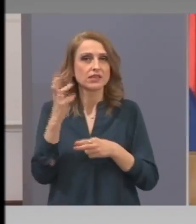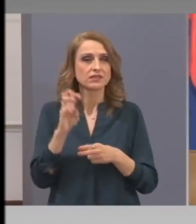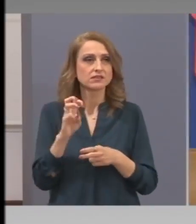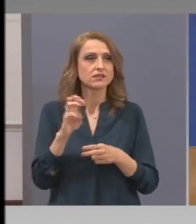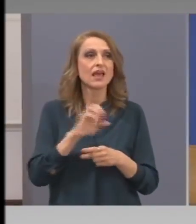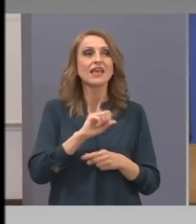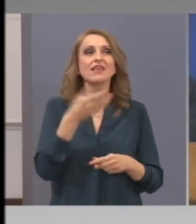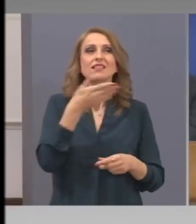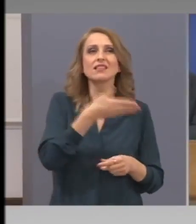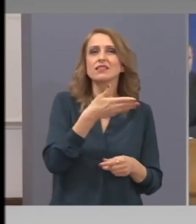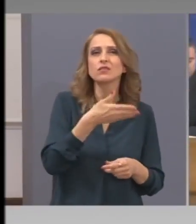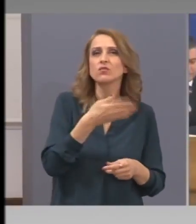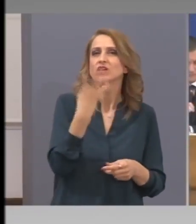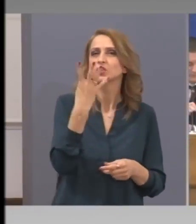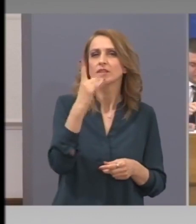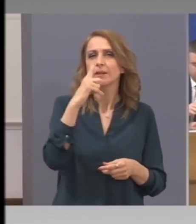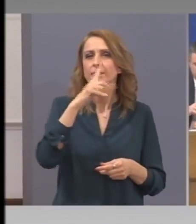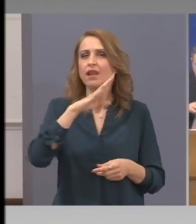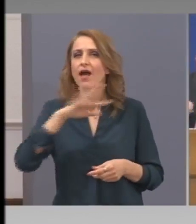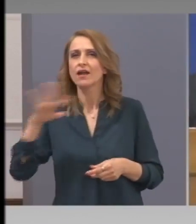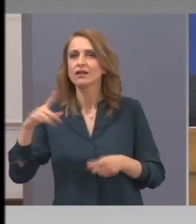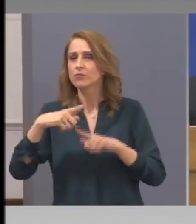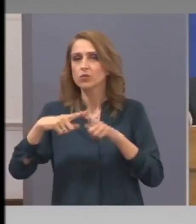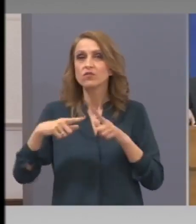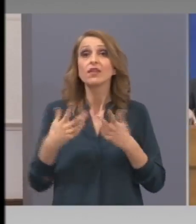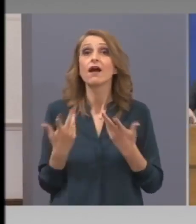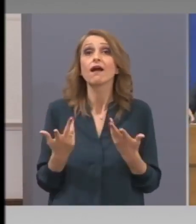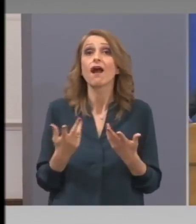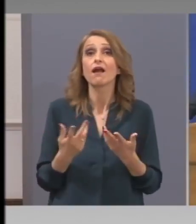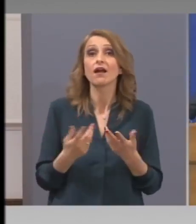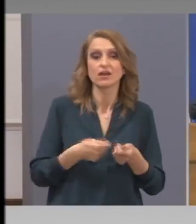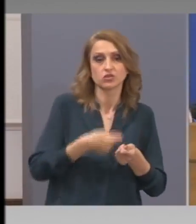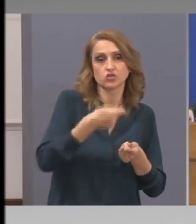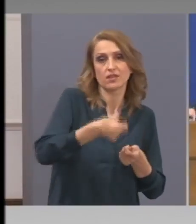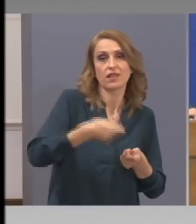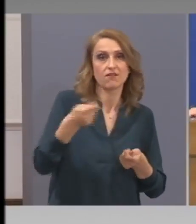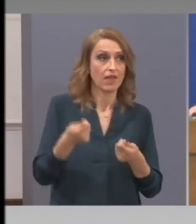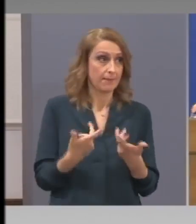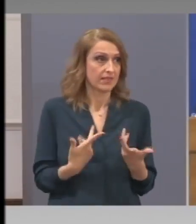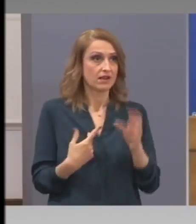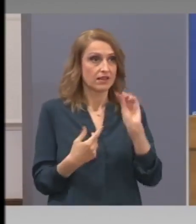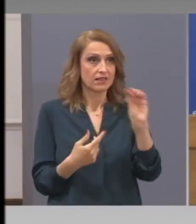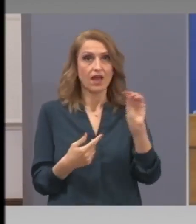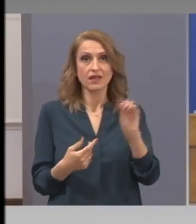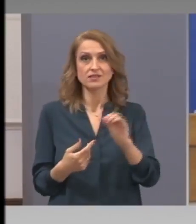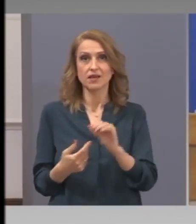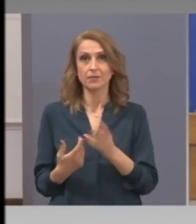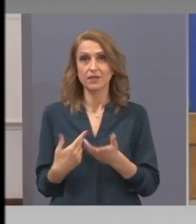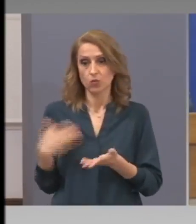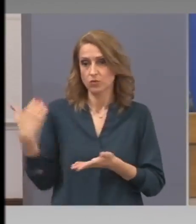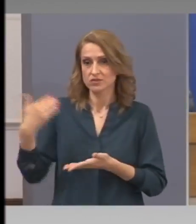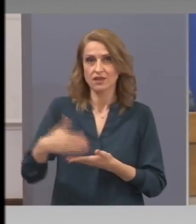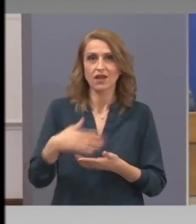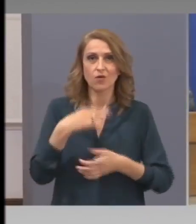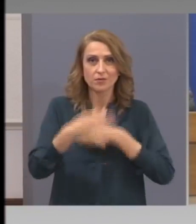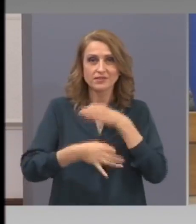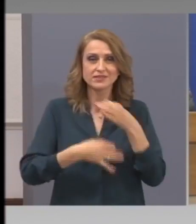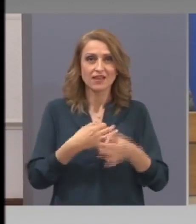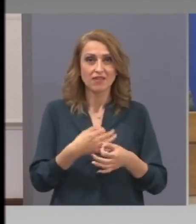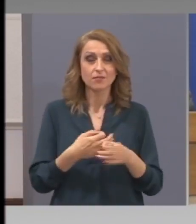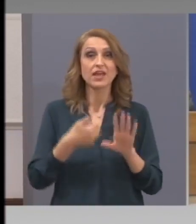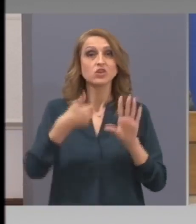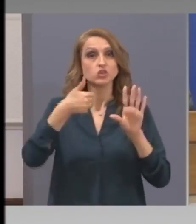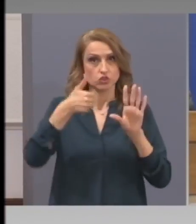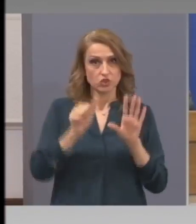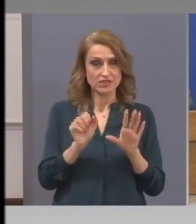,5 милиарда лева как ще достигнат до бизнеса? Нали, казахме как ще достигнат. До сега го обяснявам. 60